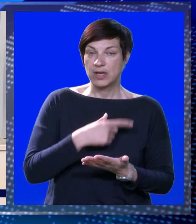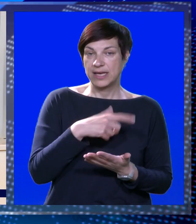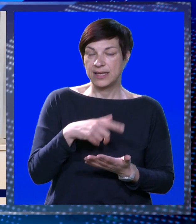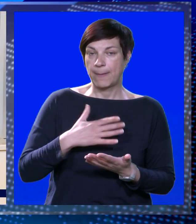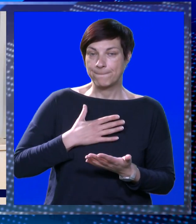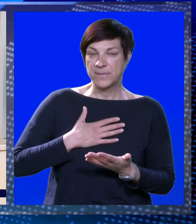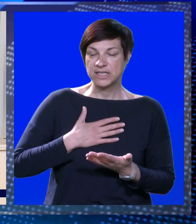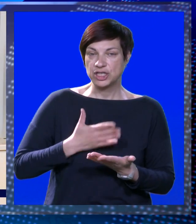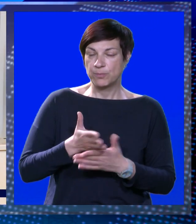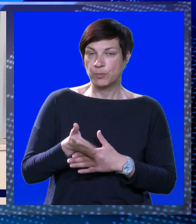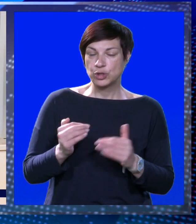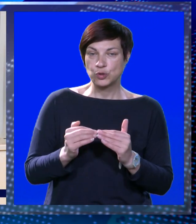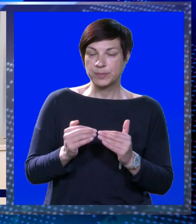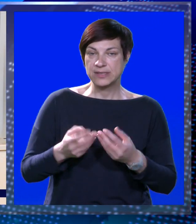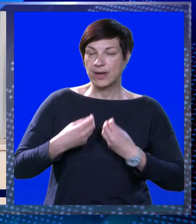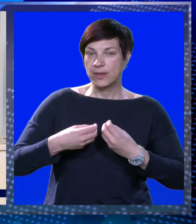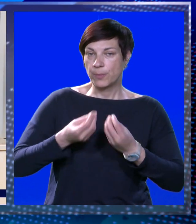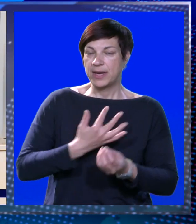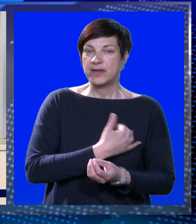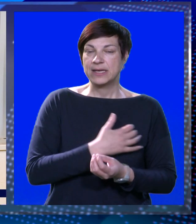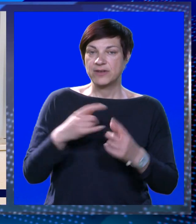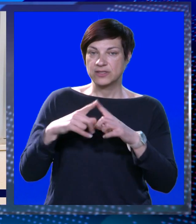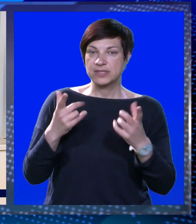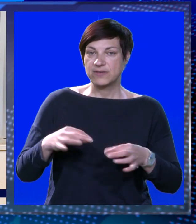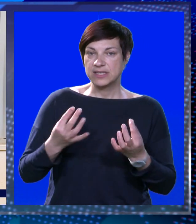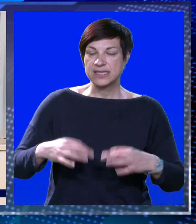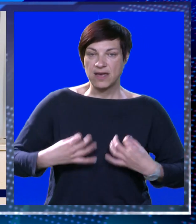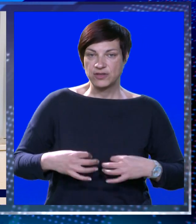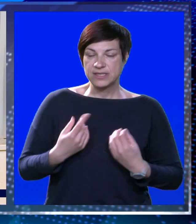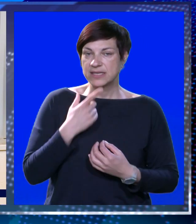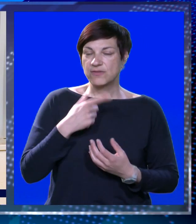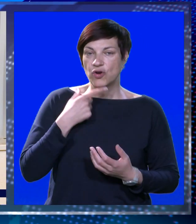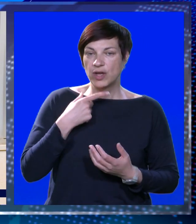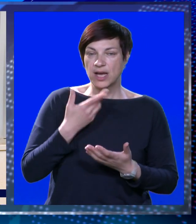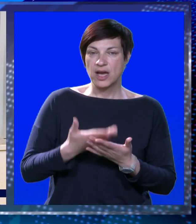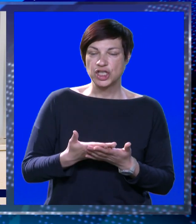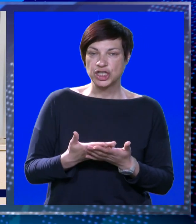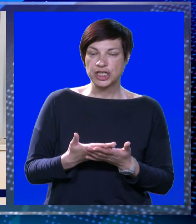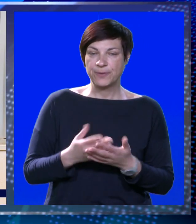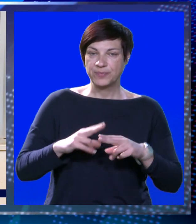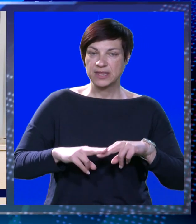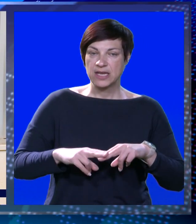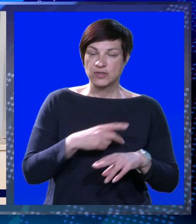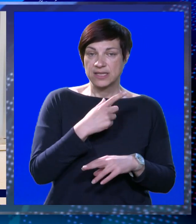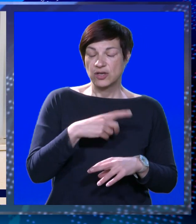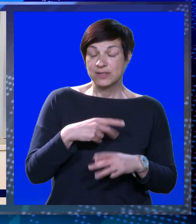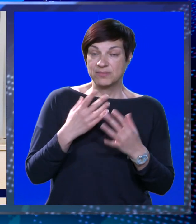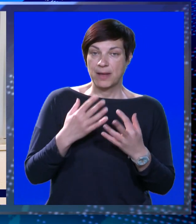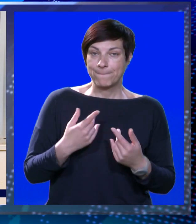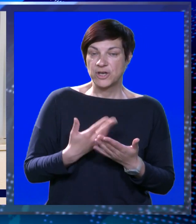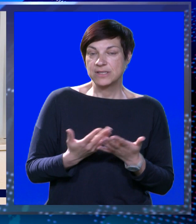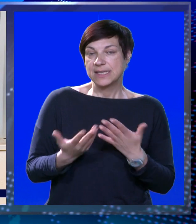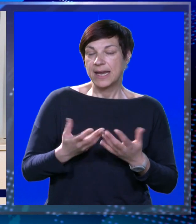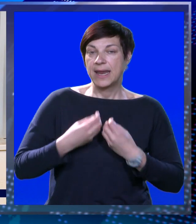individualna, mi ćemo postupiti sukladno preporuci Hrvatskog zavoda za javno zdravstvo, koji kaže da ostaje individualna